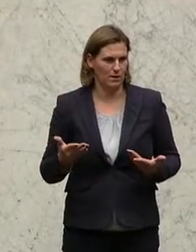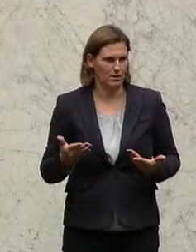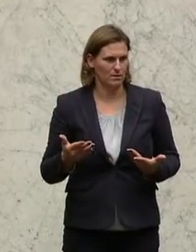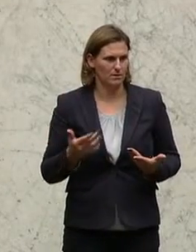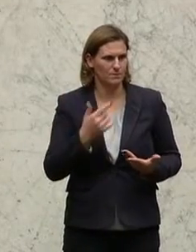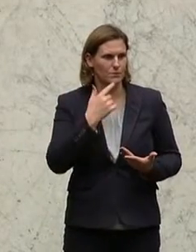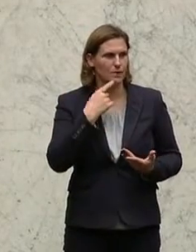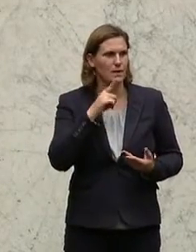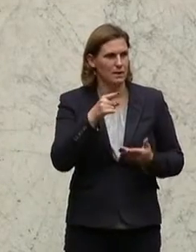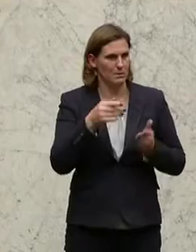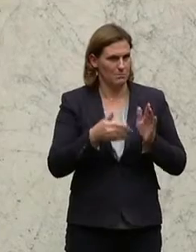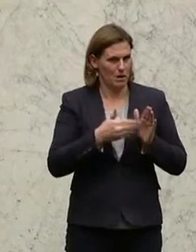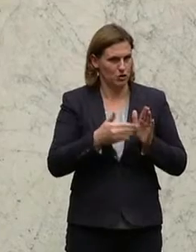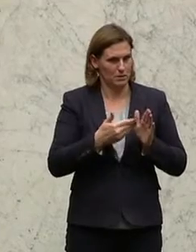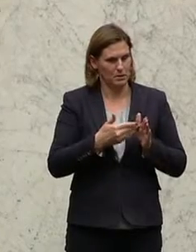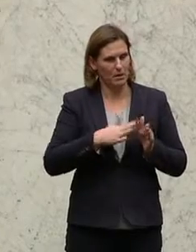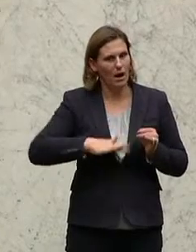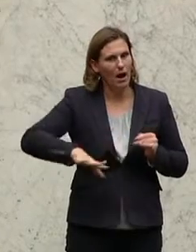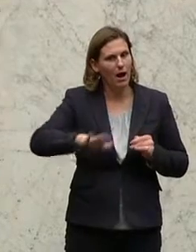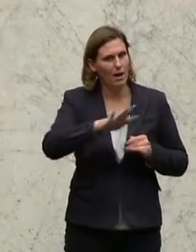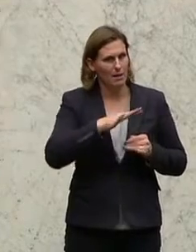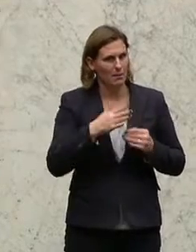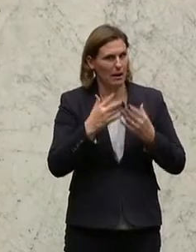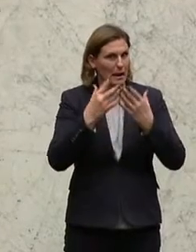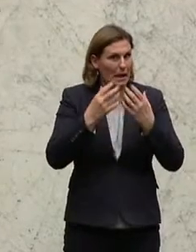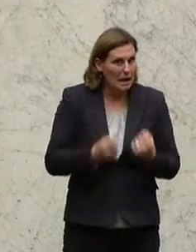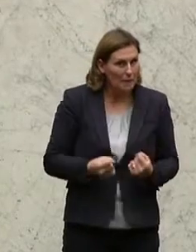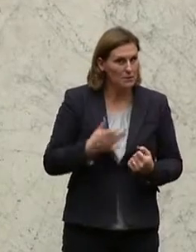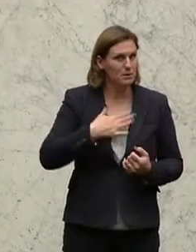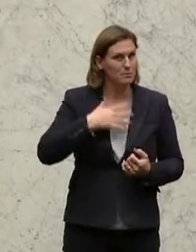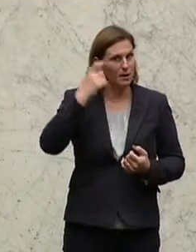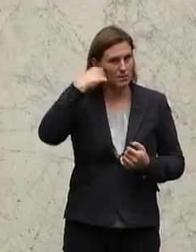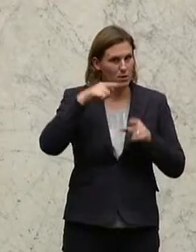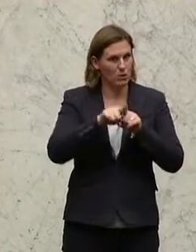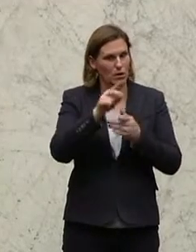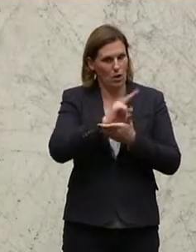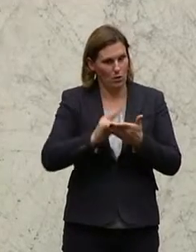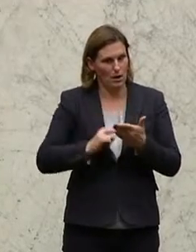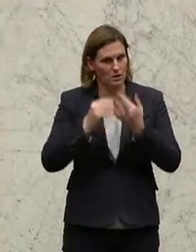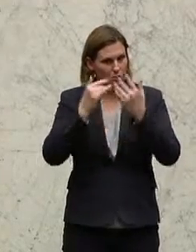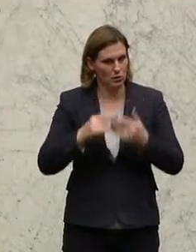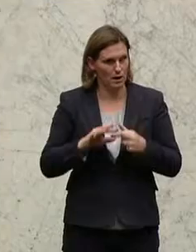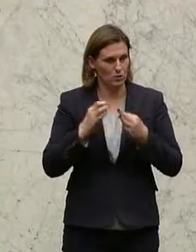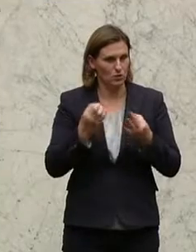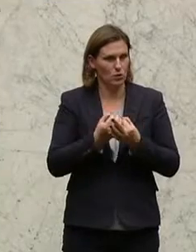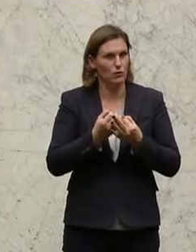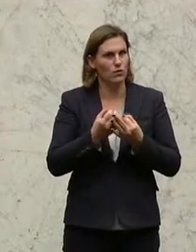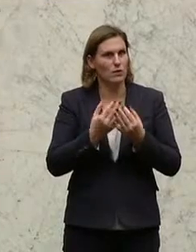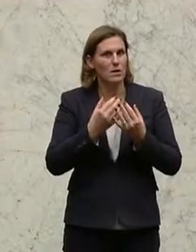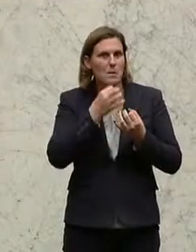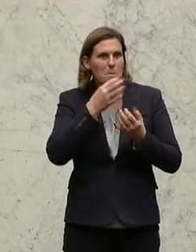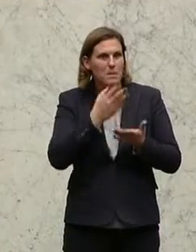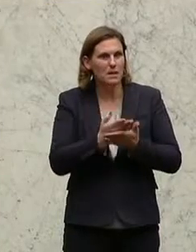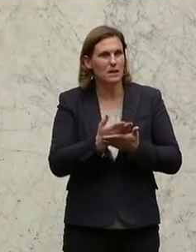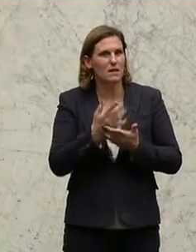von diesem Beispiel auch auf eine generelle Schlussfolgerung, die auch im Rechnungshofbericht zu lesen ist, nämlich, was soll man jetzt verbessern? Ich